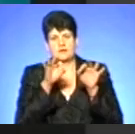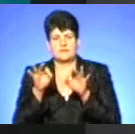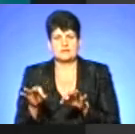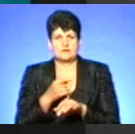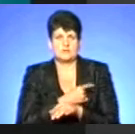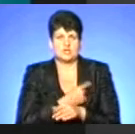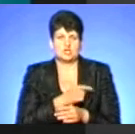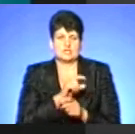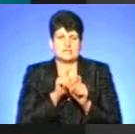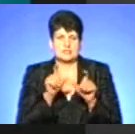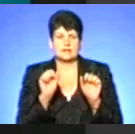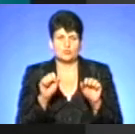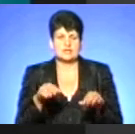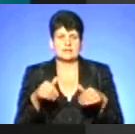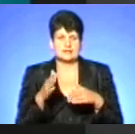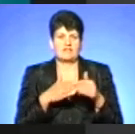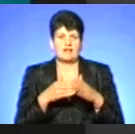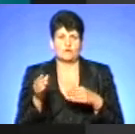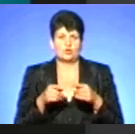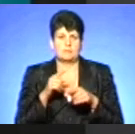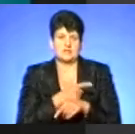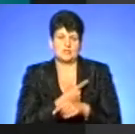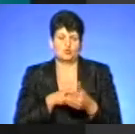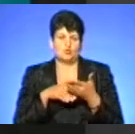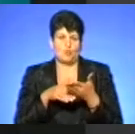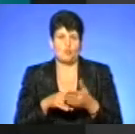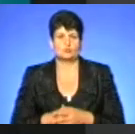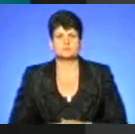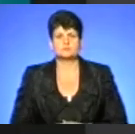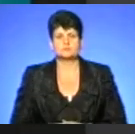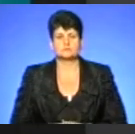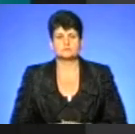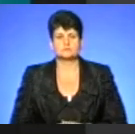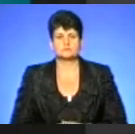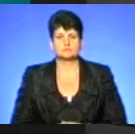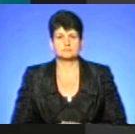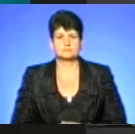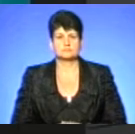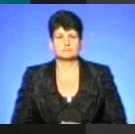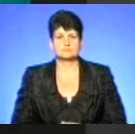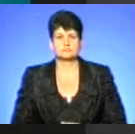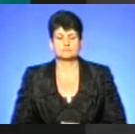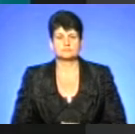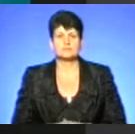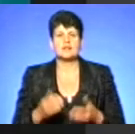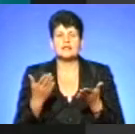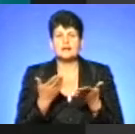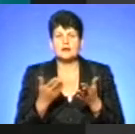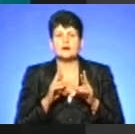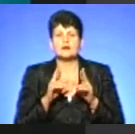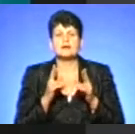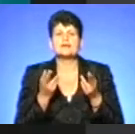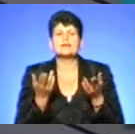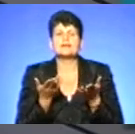Яким чином можна ще захистити, можливо, свою домівку чи палатку, якщо ми знаходимося в лісі? Є, можливо, якісь репеленти, чи варто цим